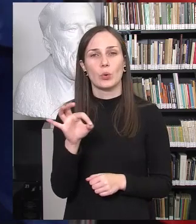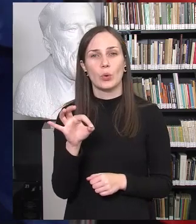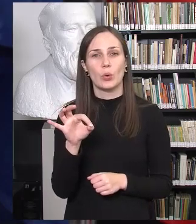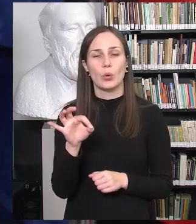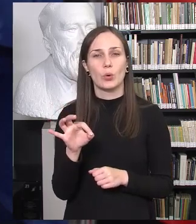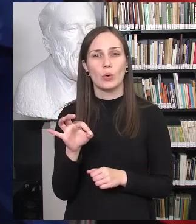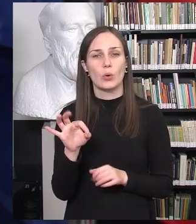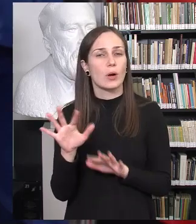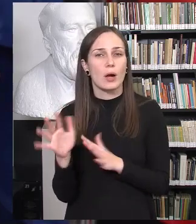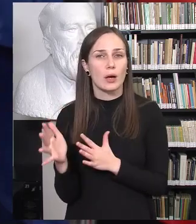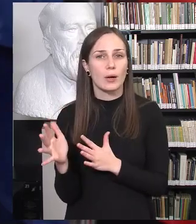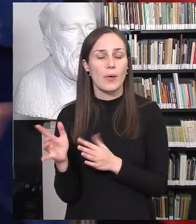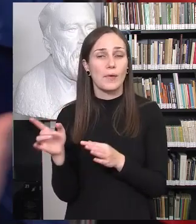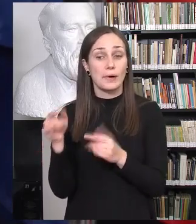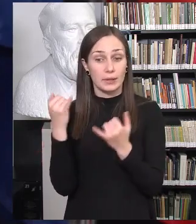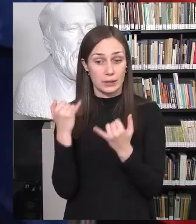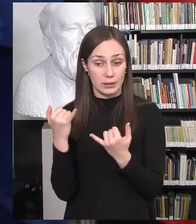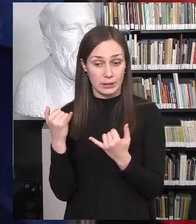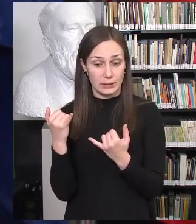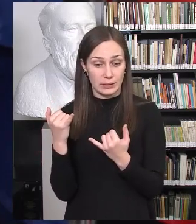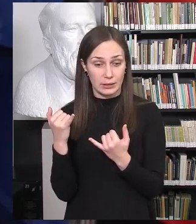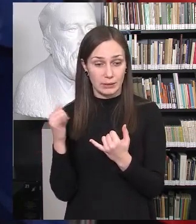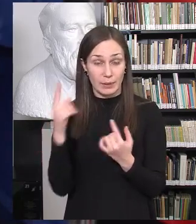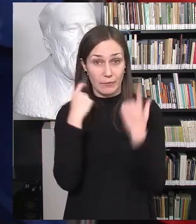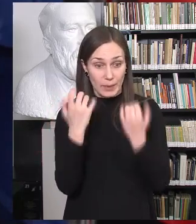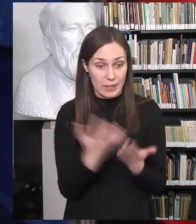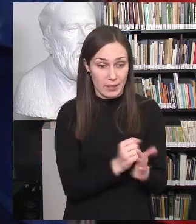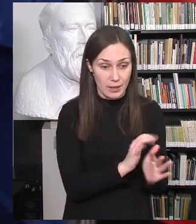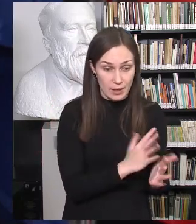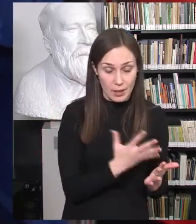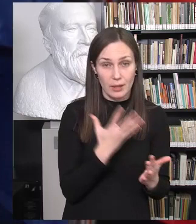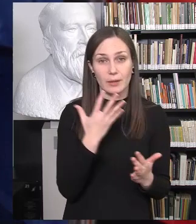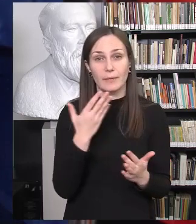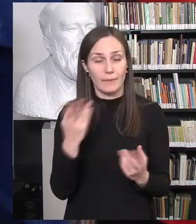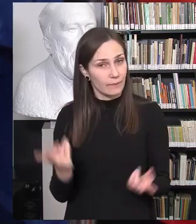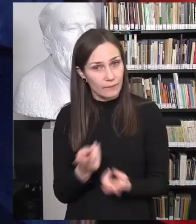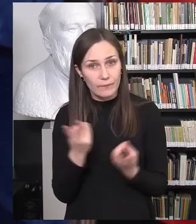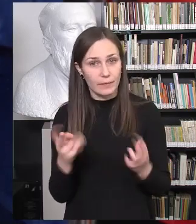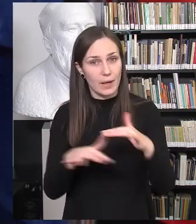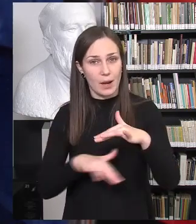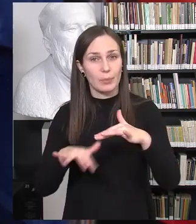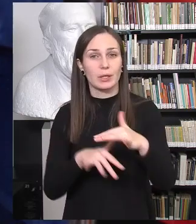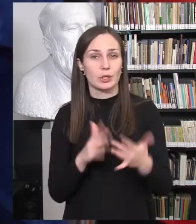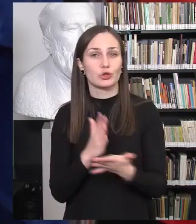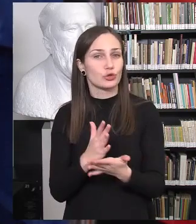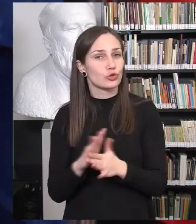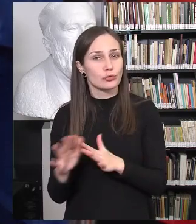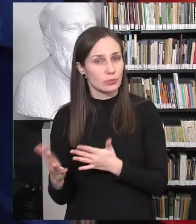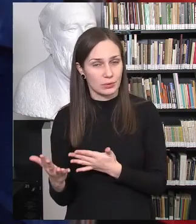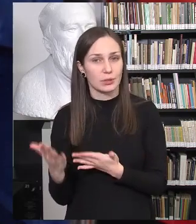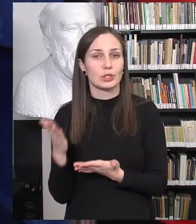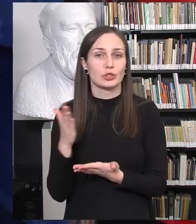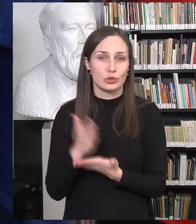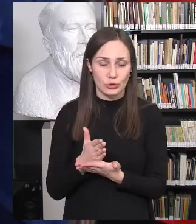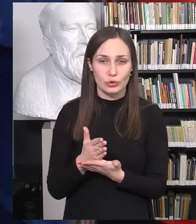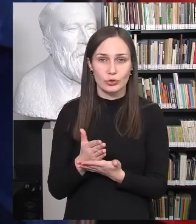kontekstą panašu iš to, ką čia dabar atradau tose duomenyse, kad visgi gyvename tokioje aplinkoje, kur yra, na,